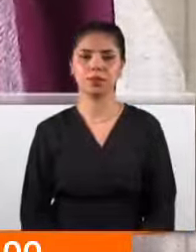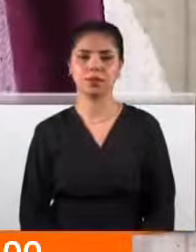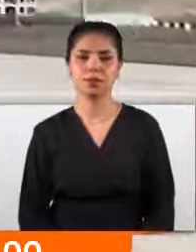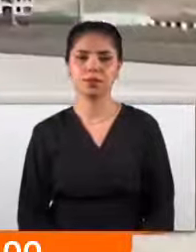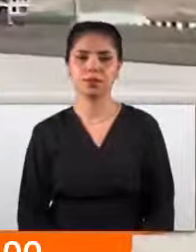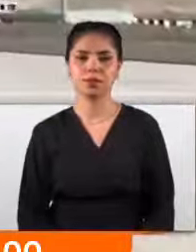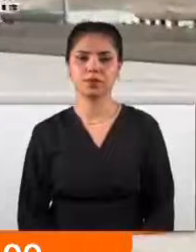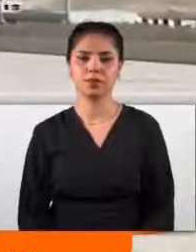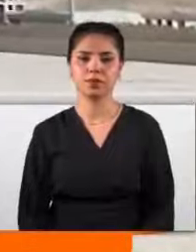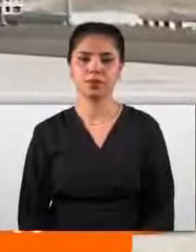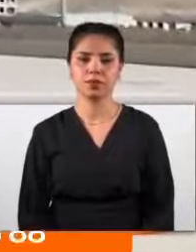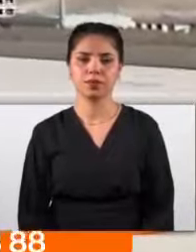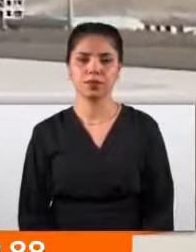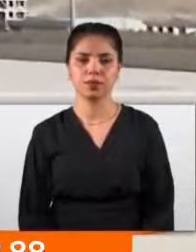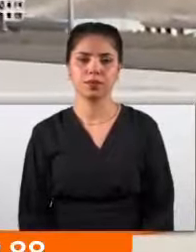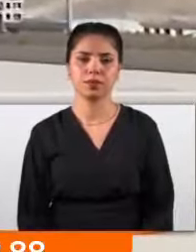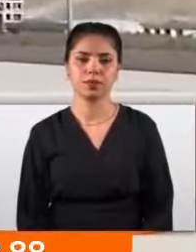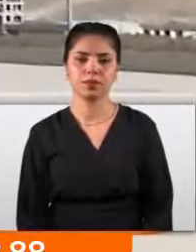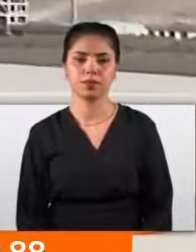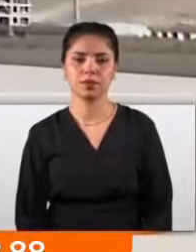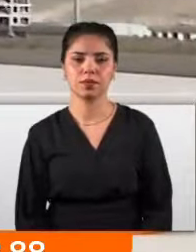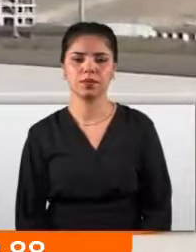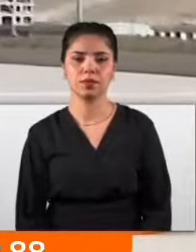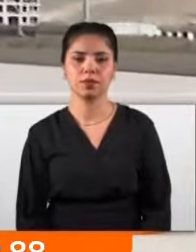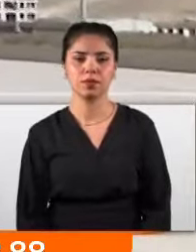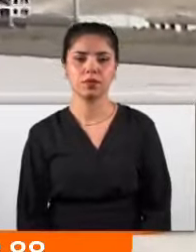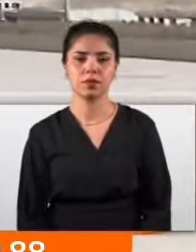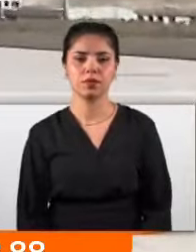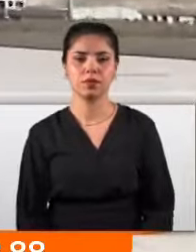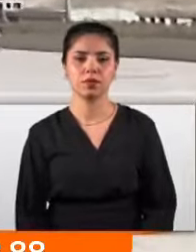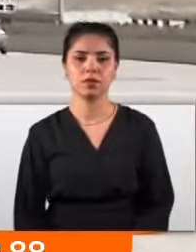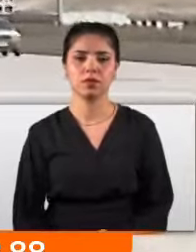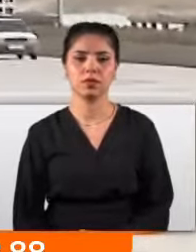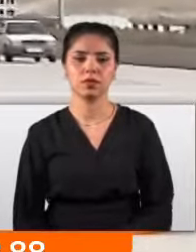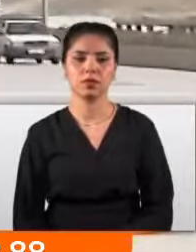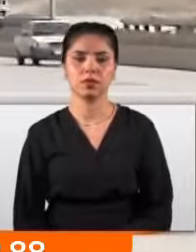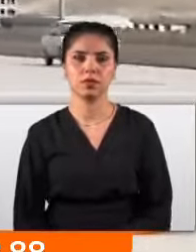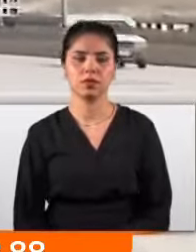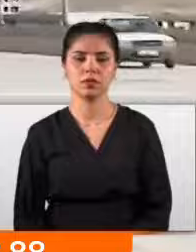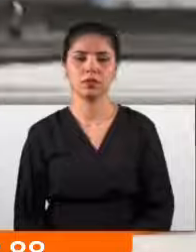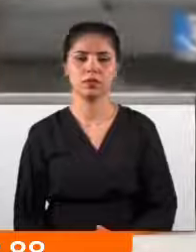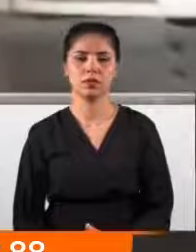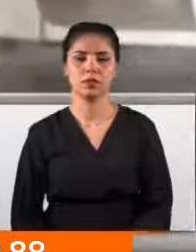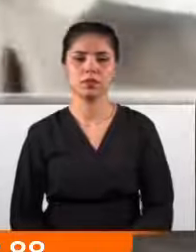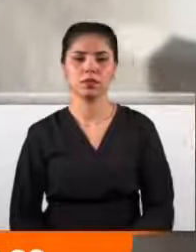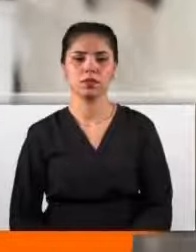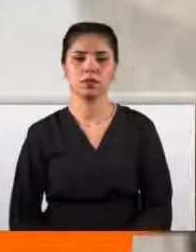Ön panelle o direk arasında böyle gramofon gibi sürekli katlanarak gidip geldim.